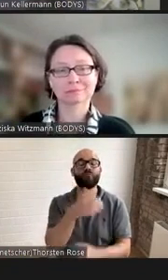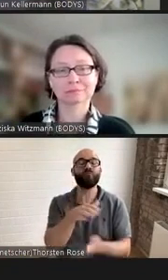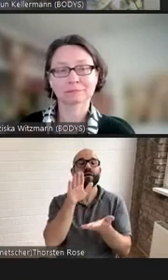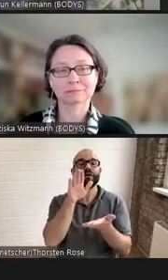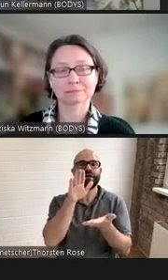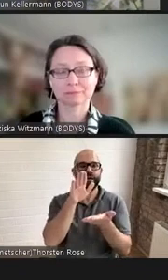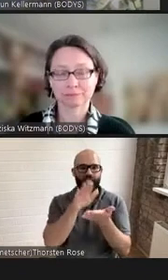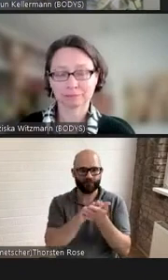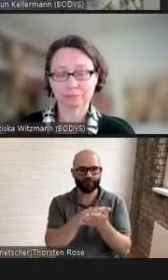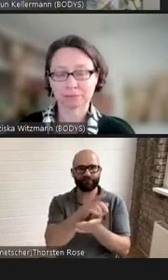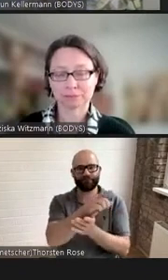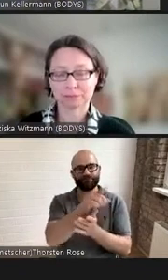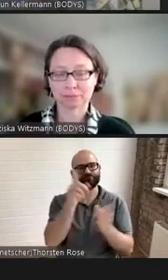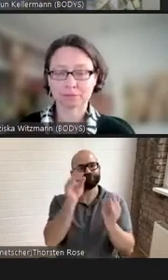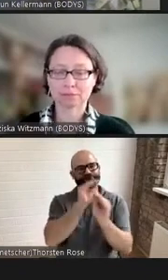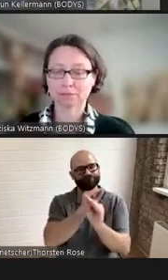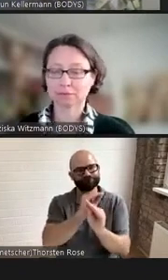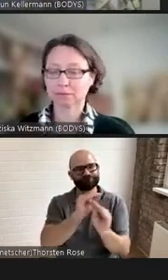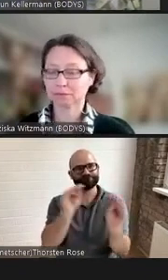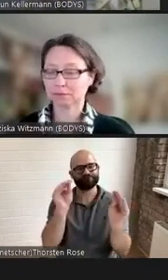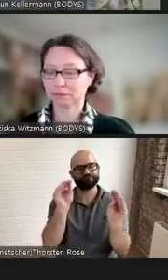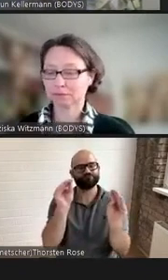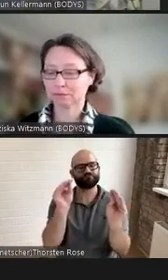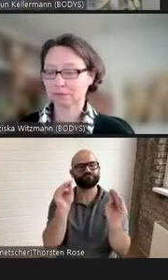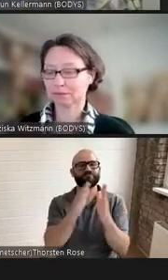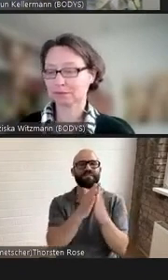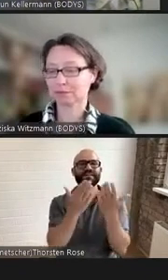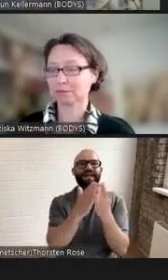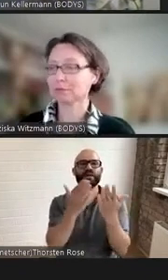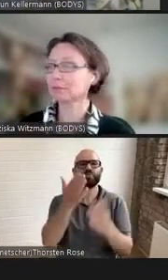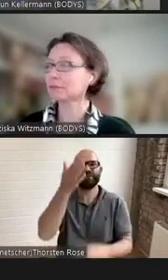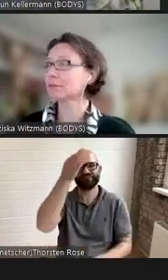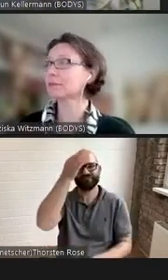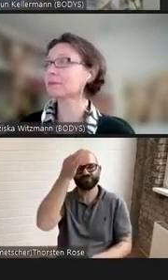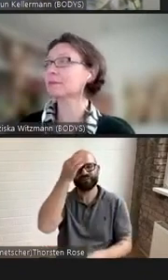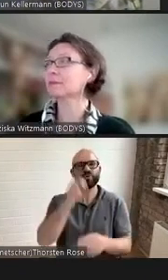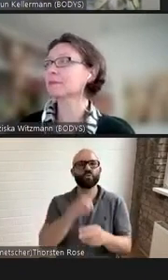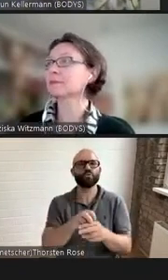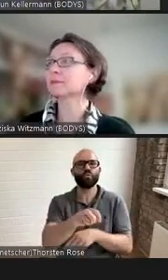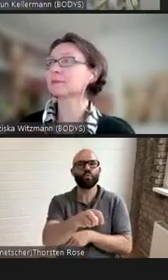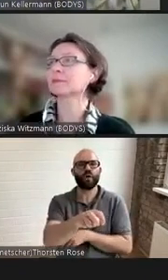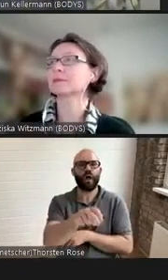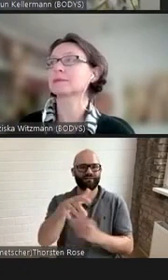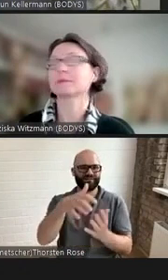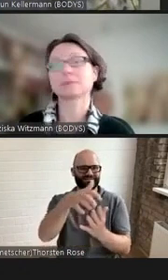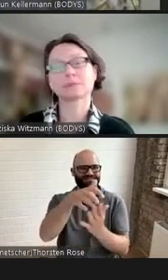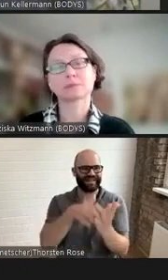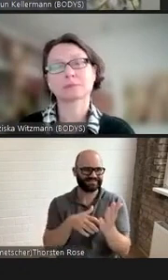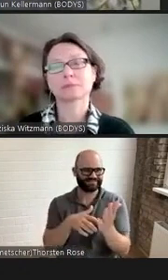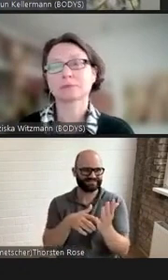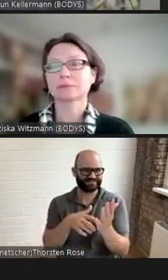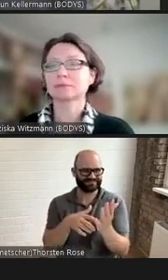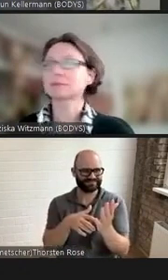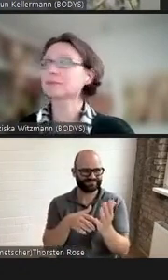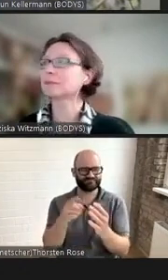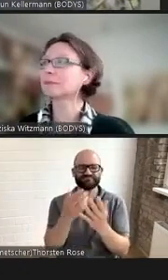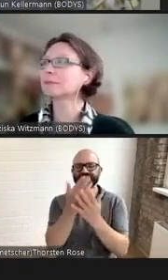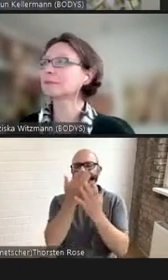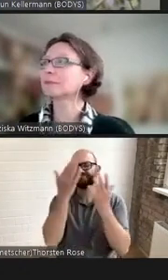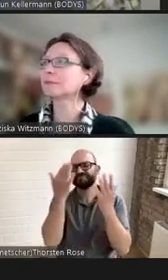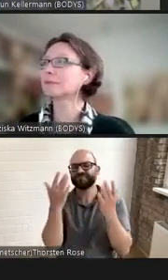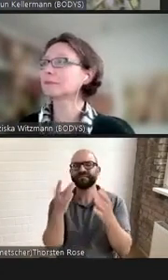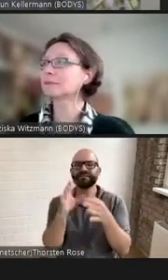literaturwissenschaftliche Zugang zu Texten die sich in irgendeiner Weise mit Behinderung